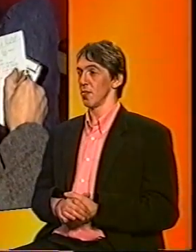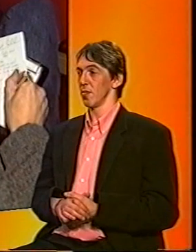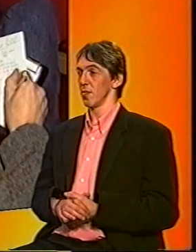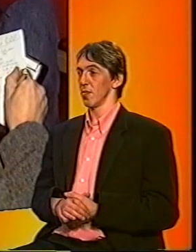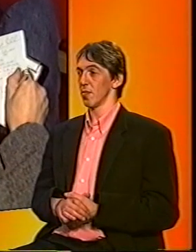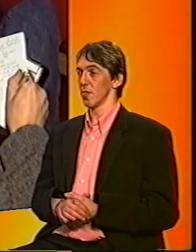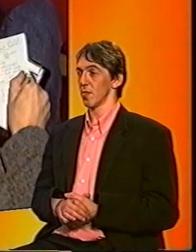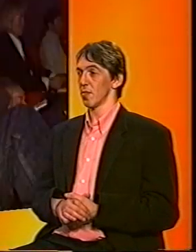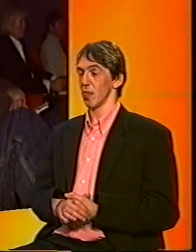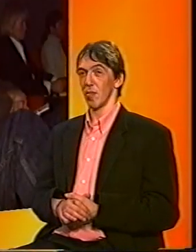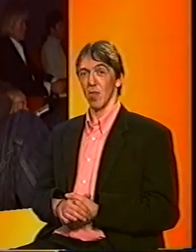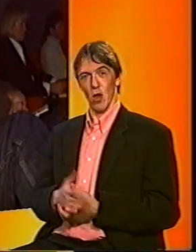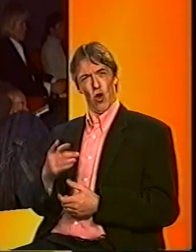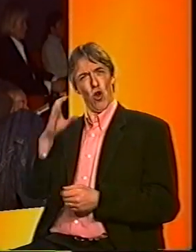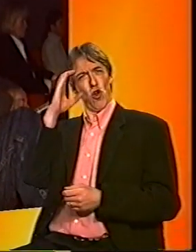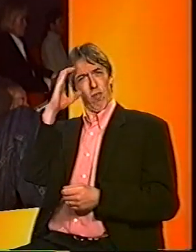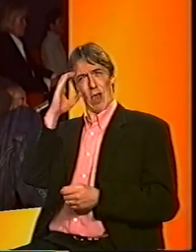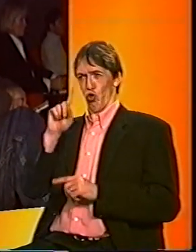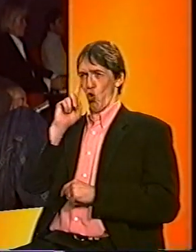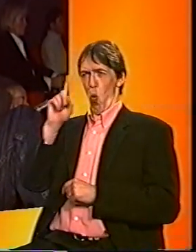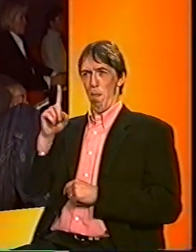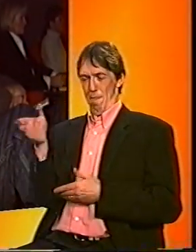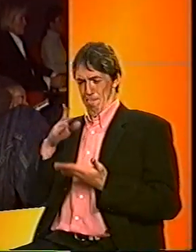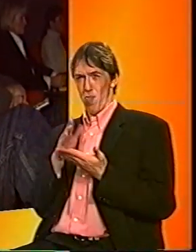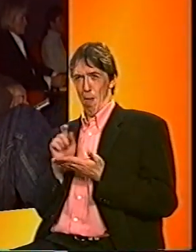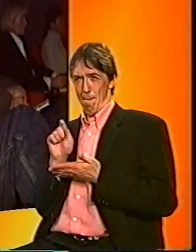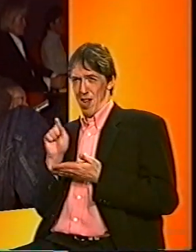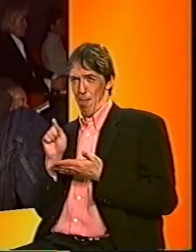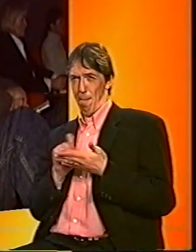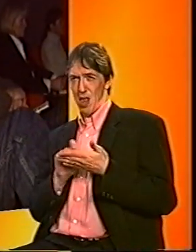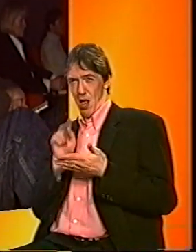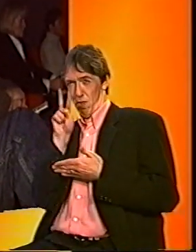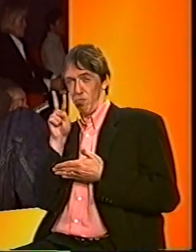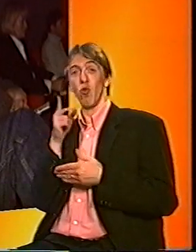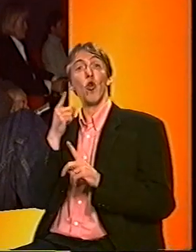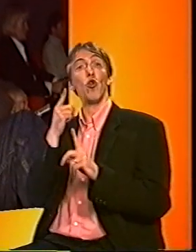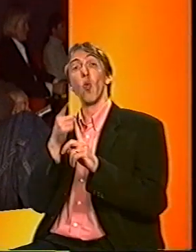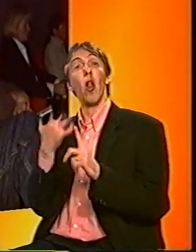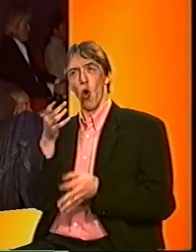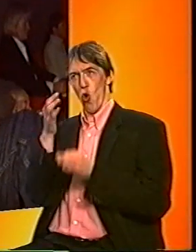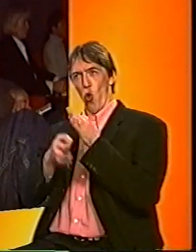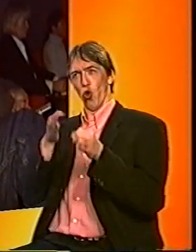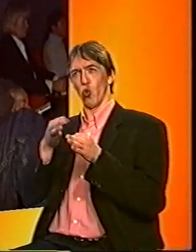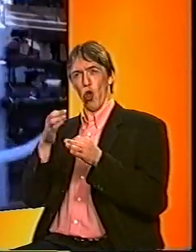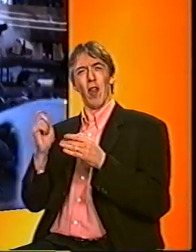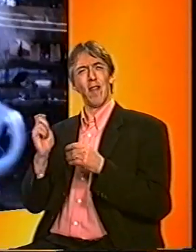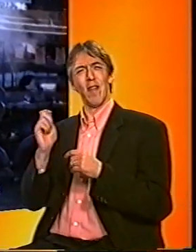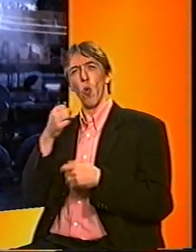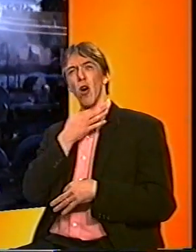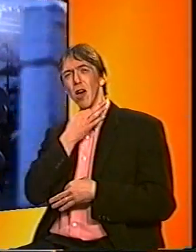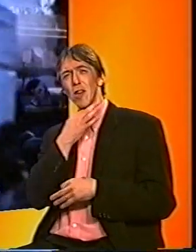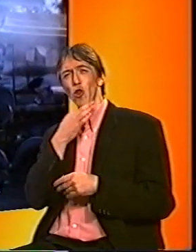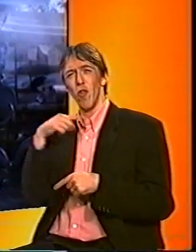Met pen en papier in de bioscoop om te onderzoeken voor welke leeftijd de nieuwste griezelfilm Hannibal geschikt is.